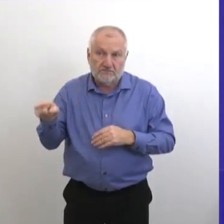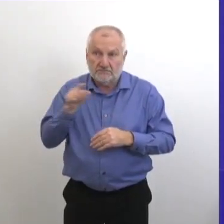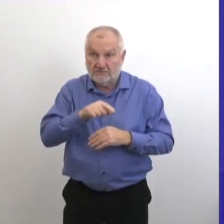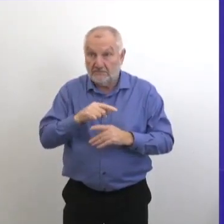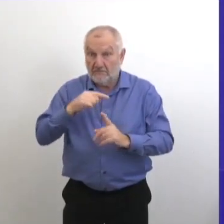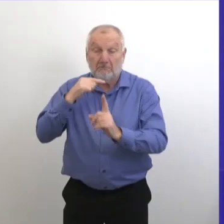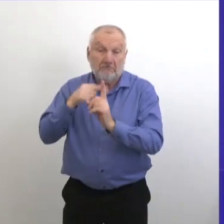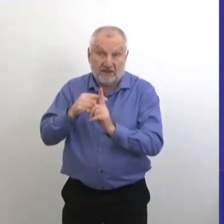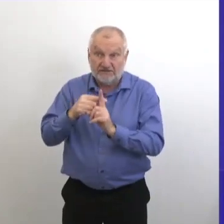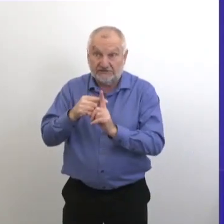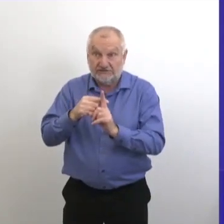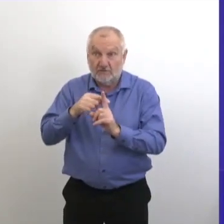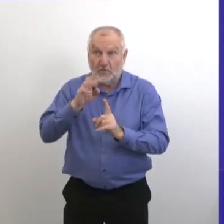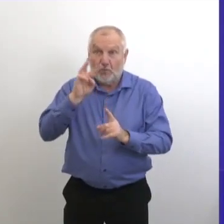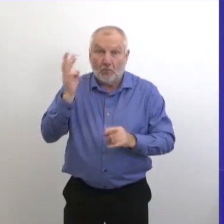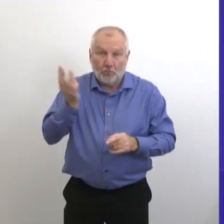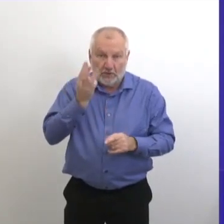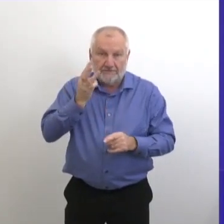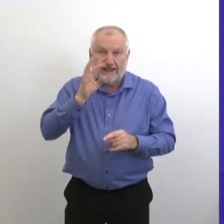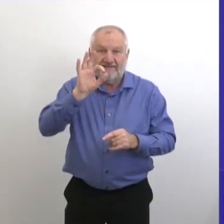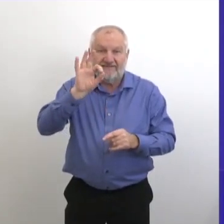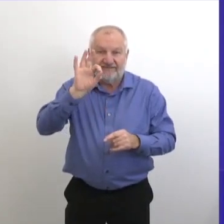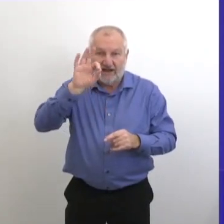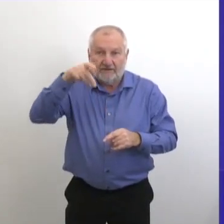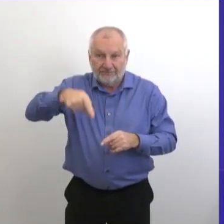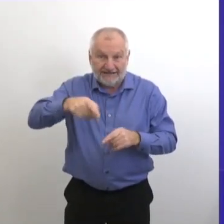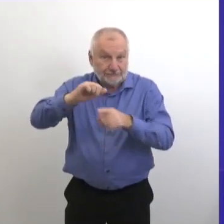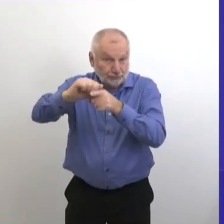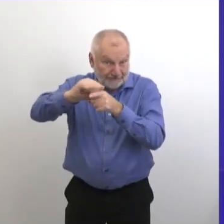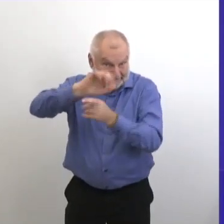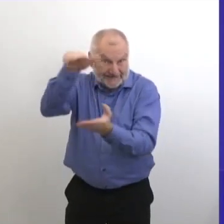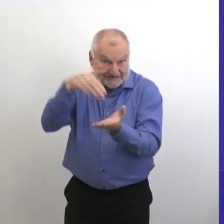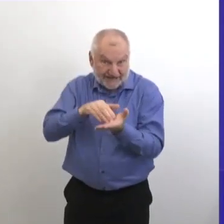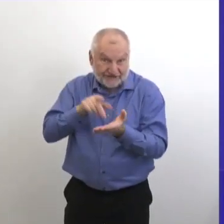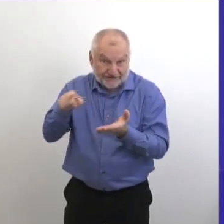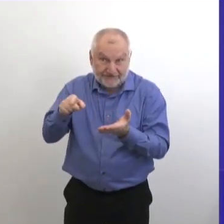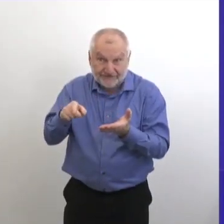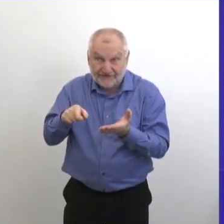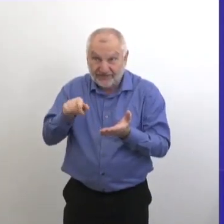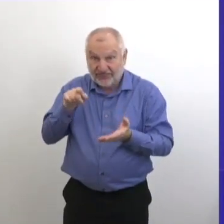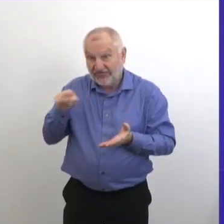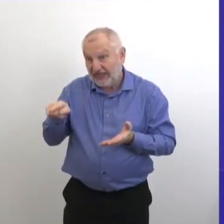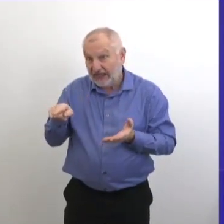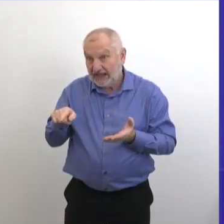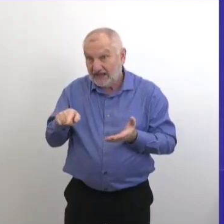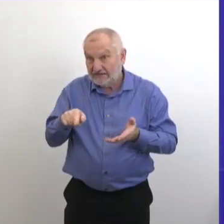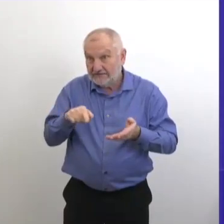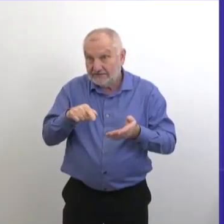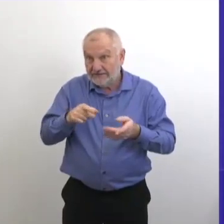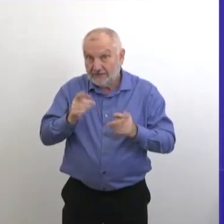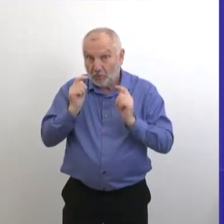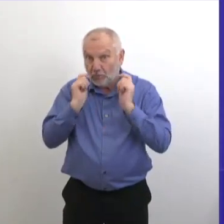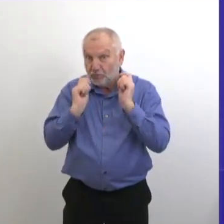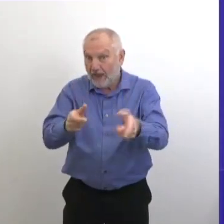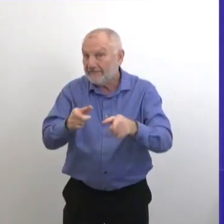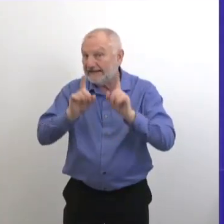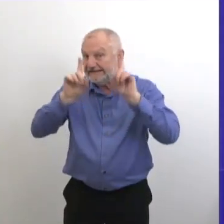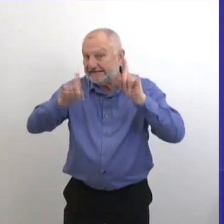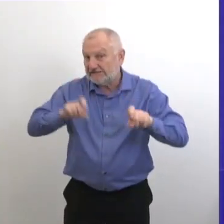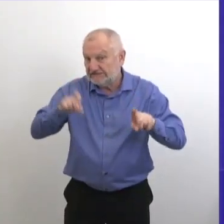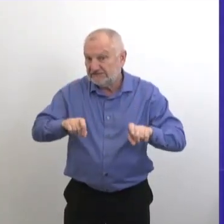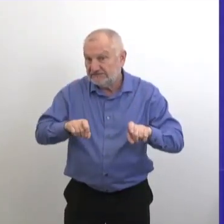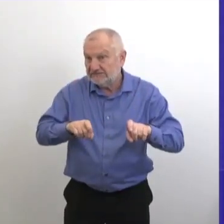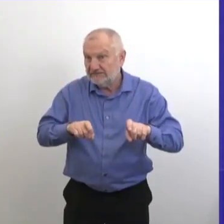strictement pour le personnel de santé qui est à l'académie de formation pour les pompiers et les